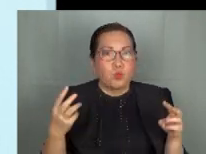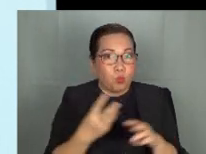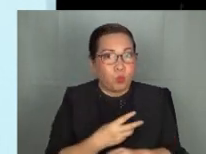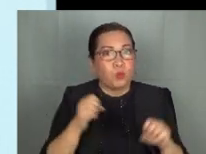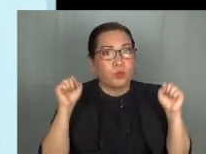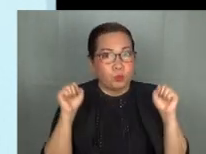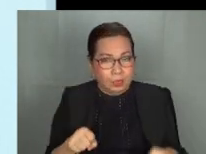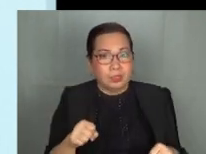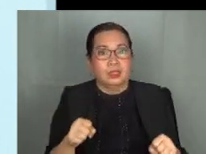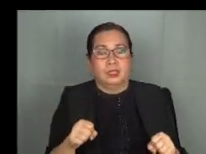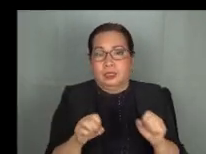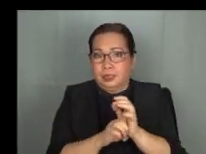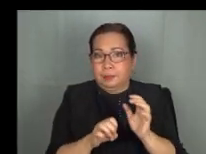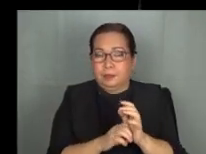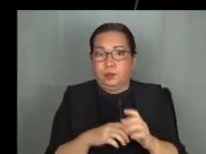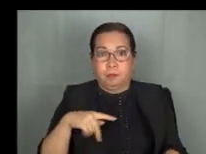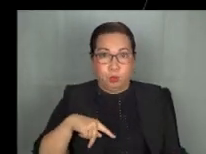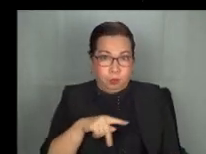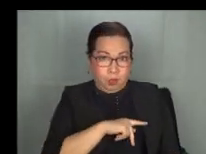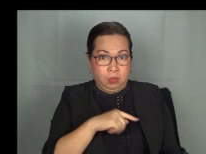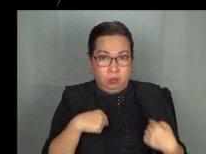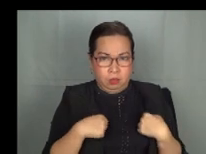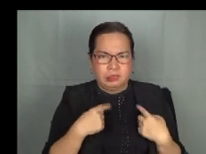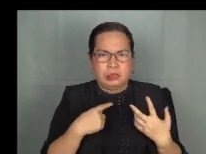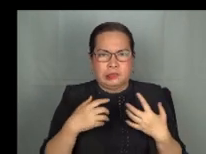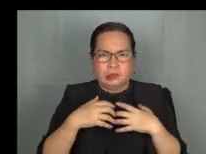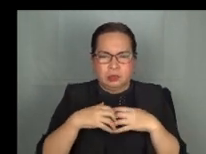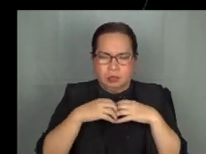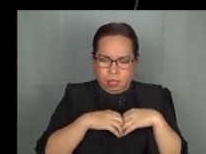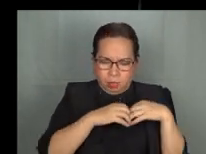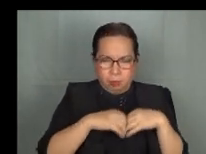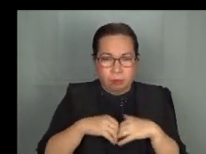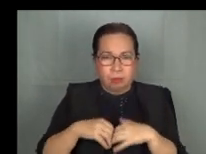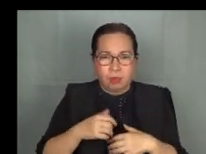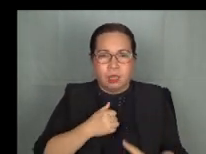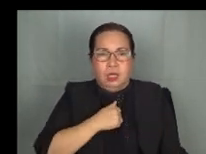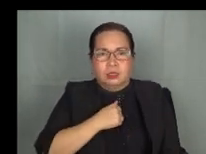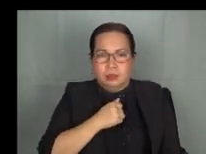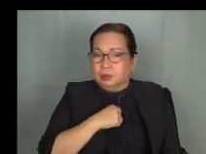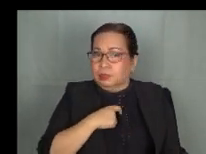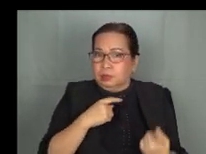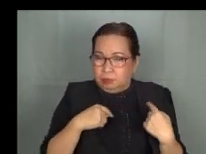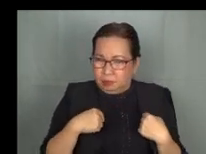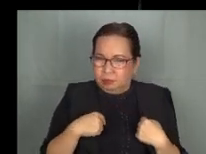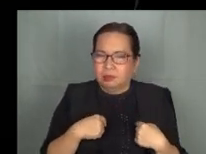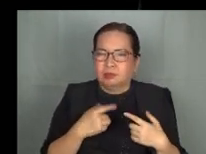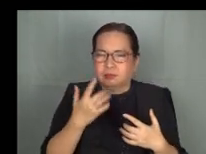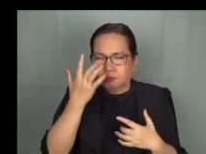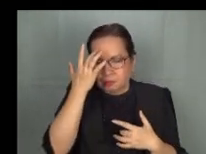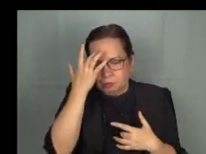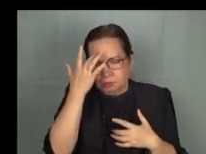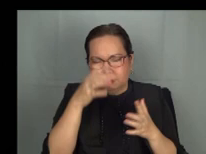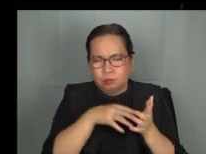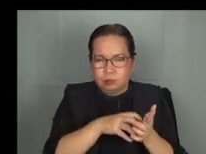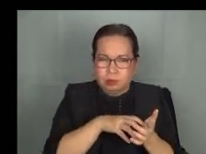malulubhang komplikasyon, kagaya ng pulmonya. Sinisira ng virus na ito ang daanan ng hininga ng pasyente